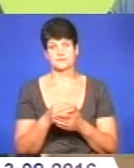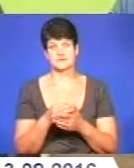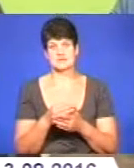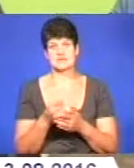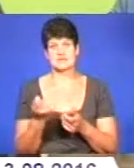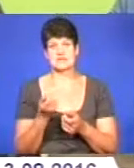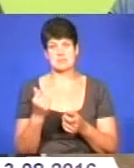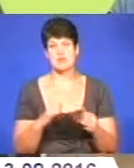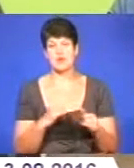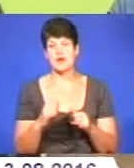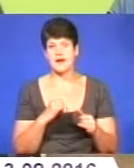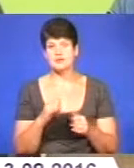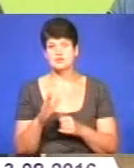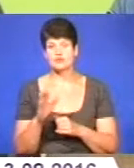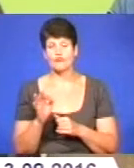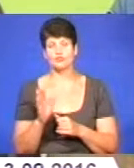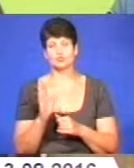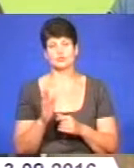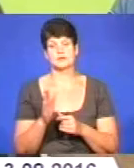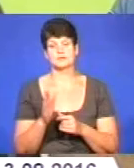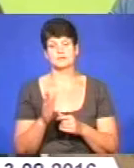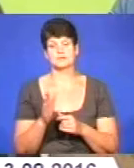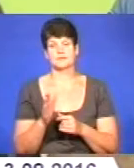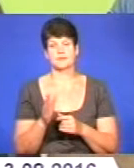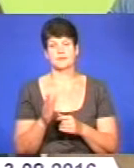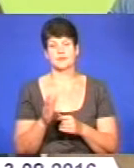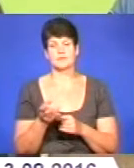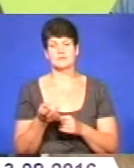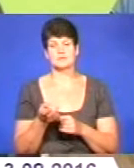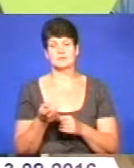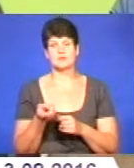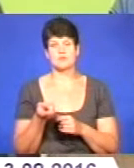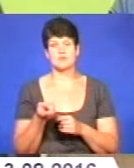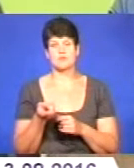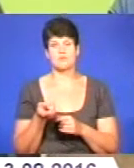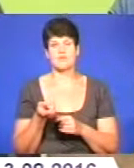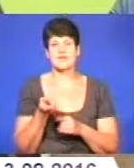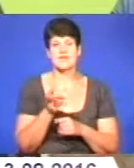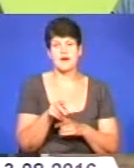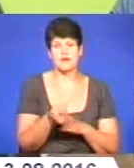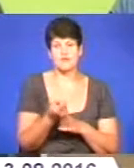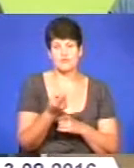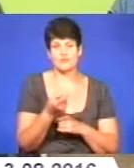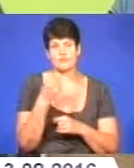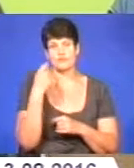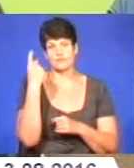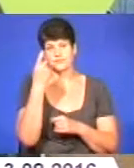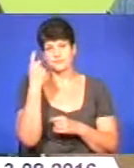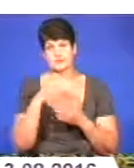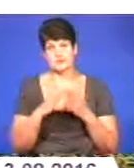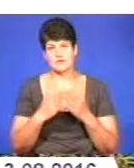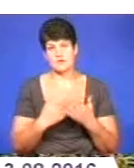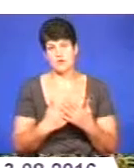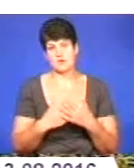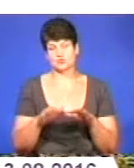холіганство, і буде адміністративна відповідальність за появу в нетверезому стані в громадському місці.